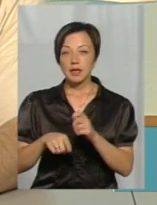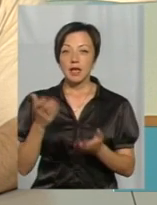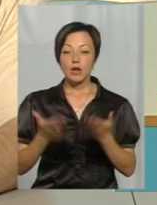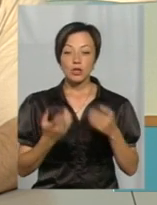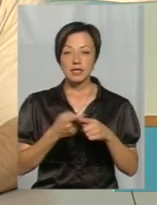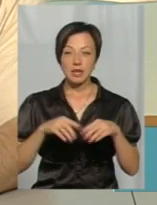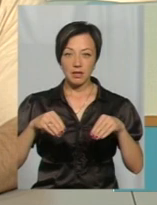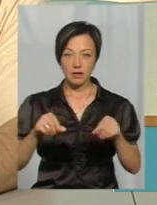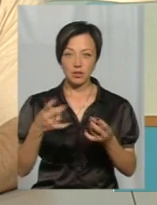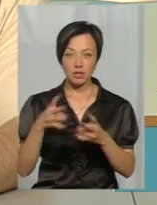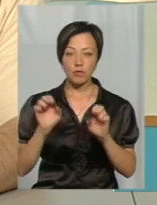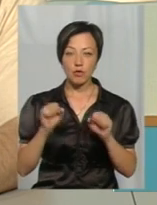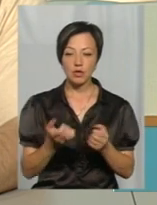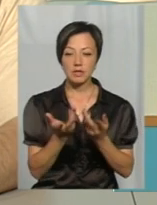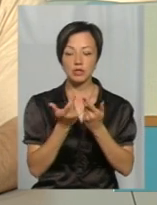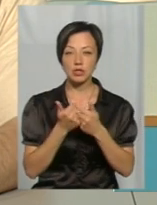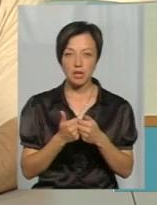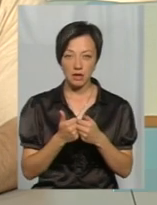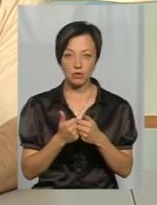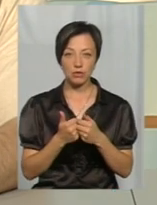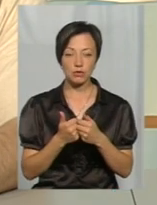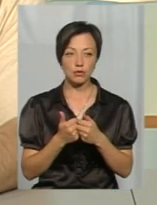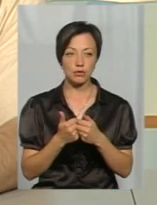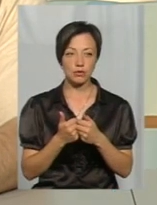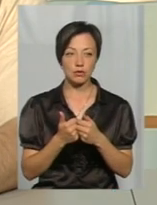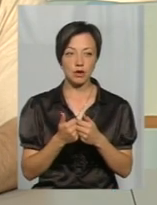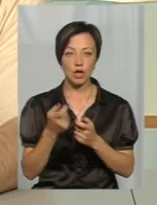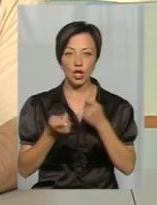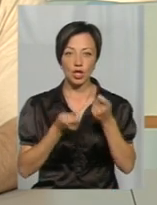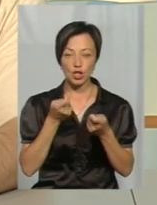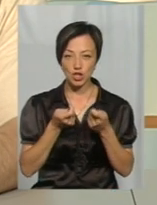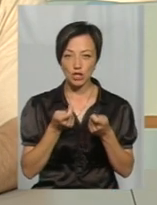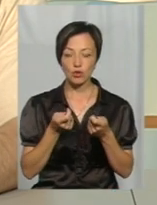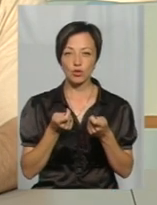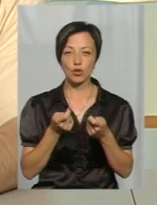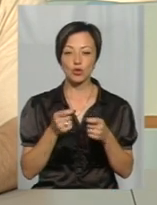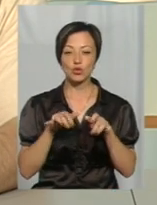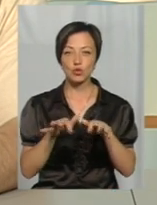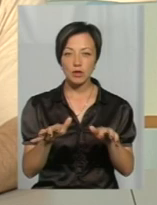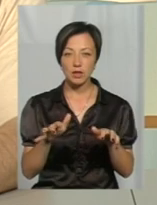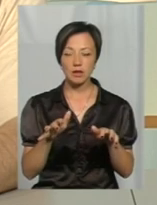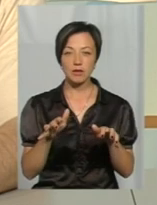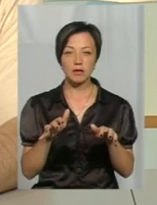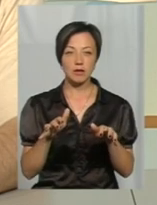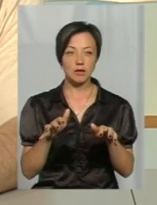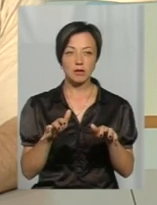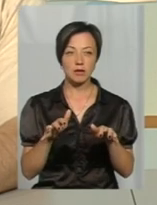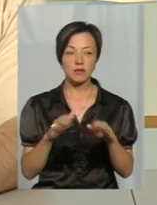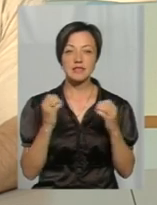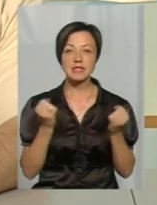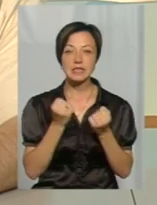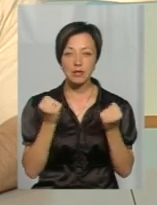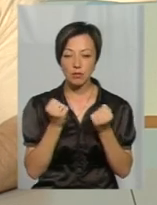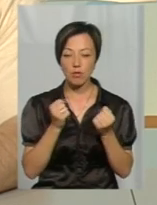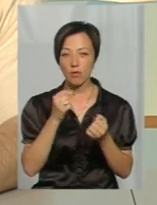ґрунтовий шкідник, можна за чисельністю личинок, за чисельністю жуків і магу, тому що він взиму